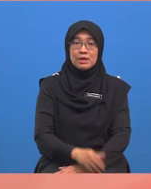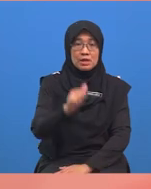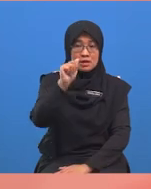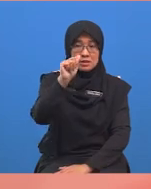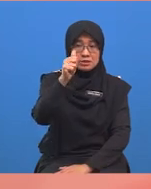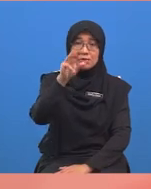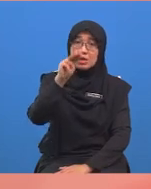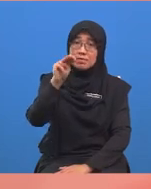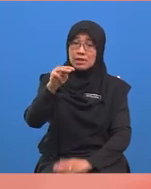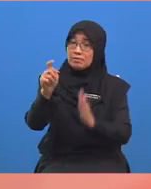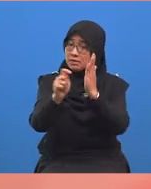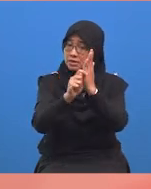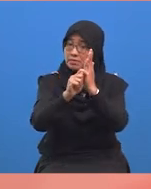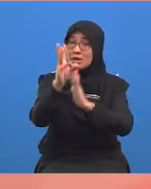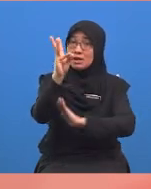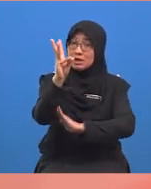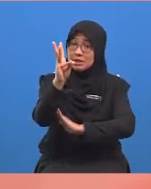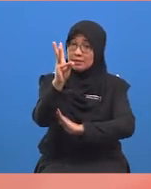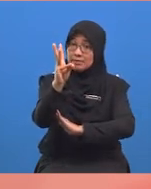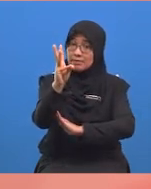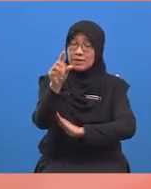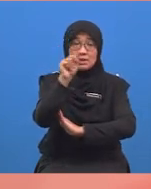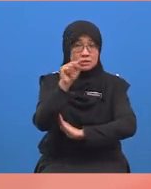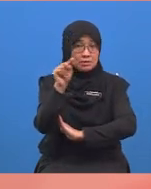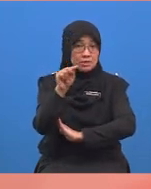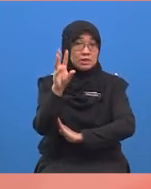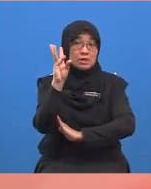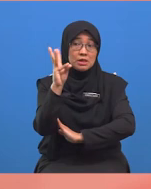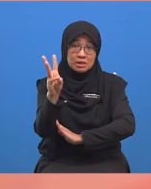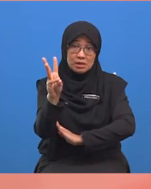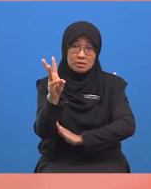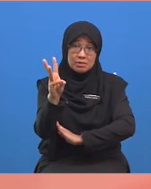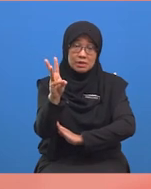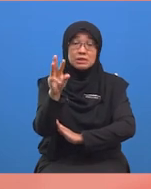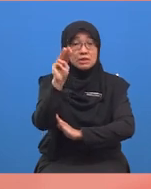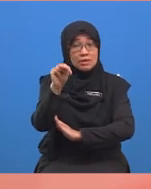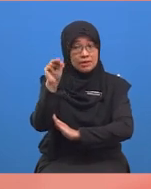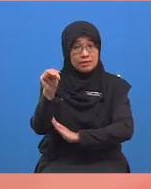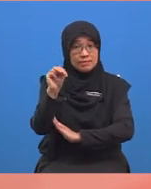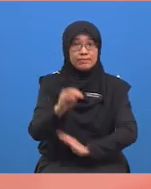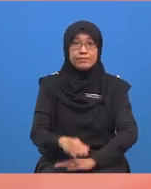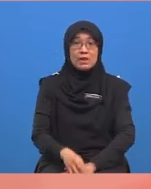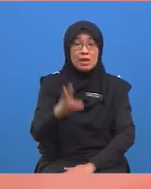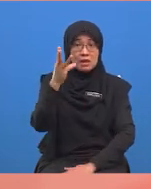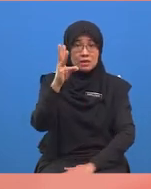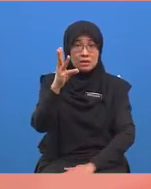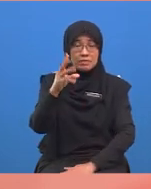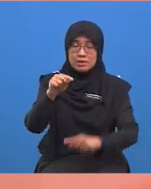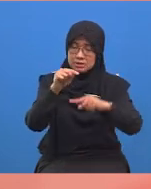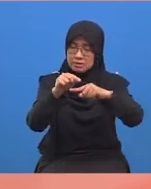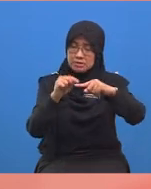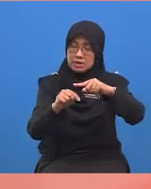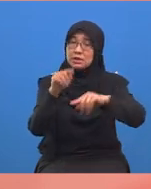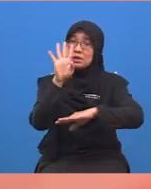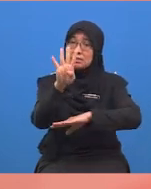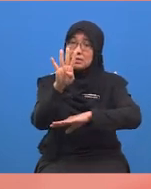Sepuluh milimeter tambah enam milimeter sama dengan enam belas milimeter. Enam belas